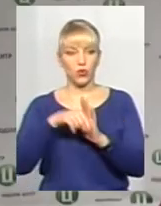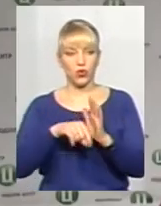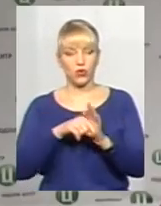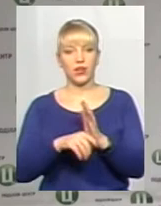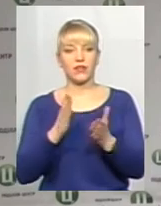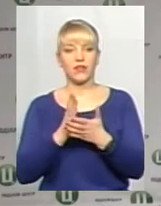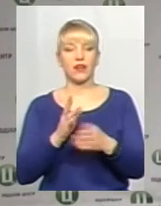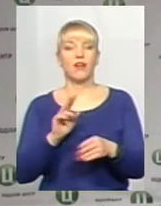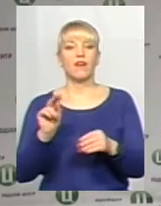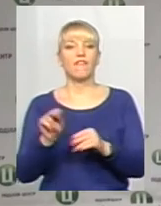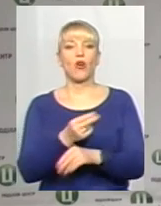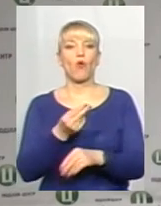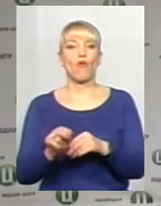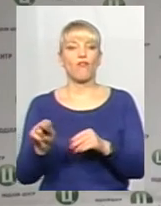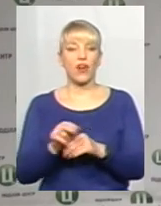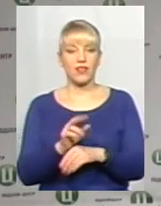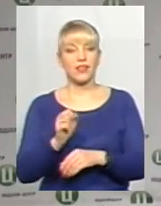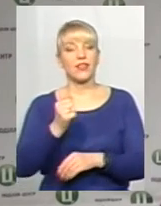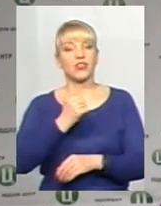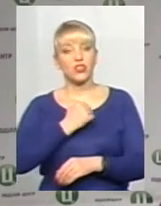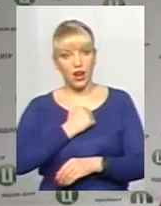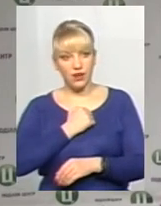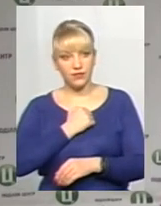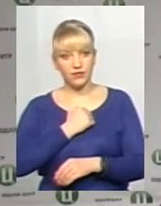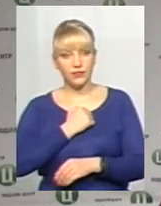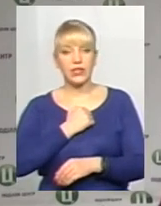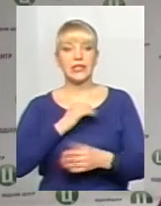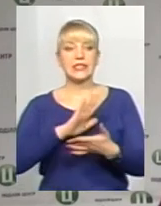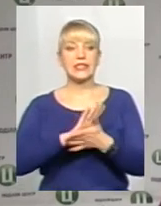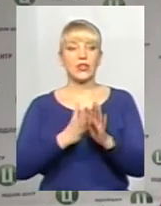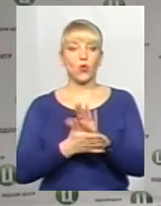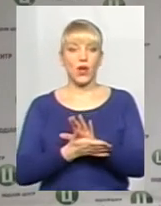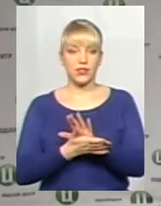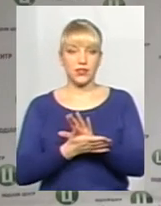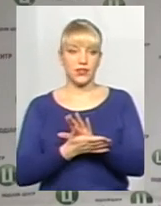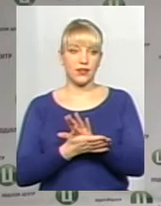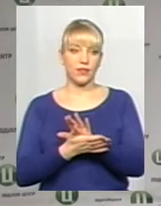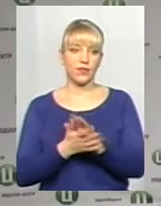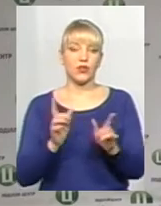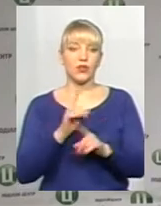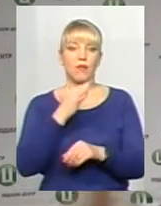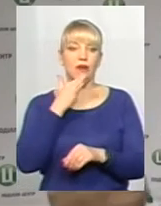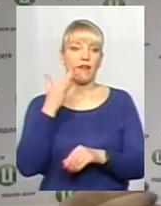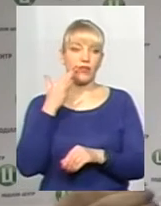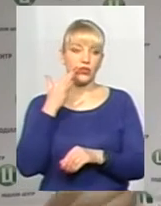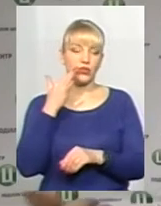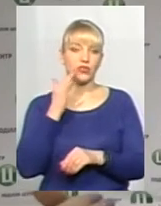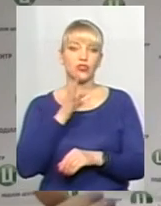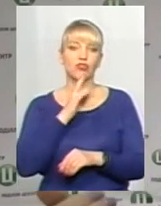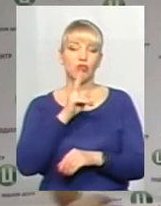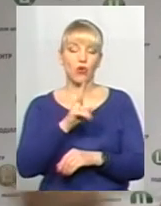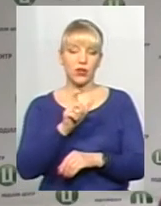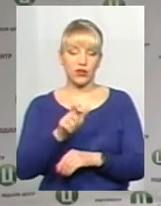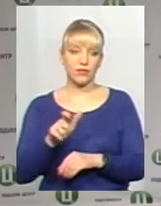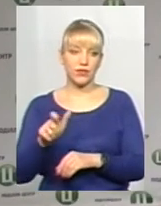виховання. На жаль, ситуація, що дуже багато жінок